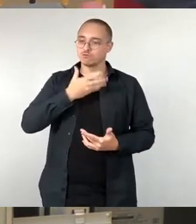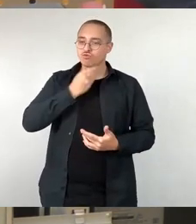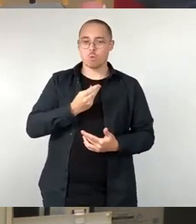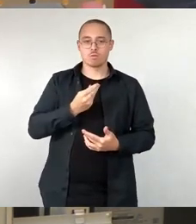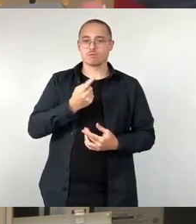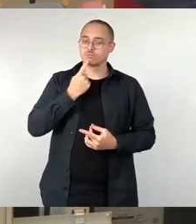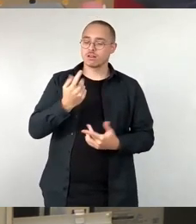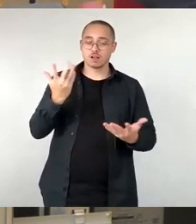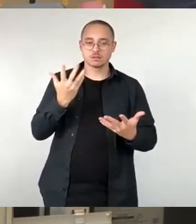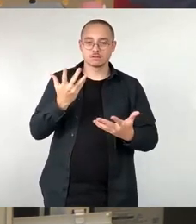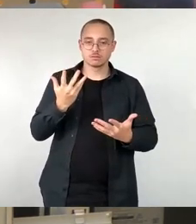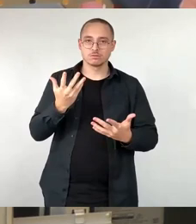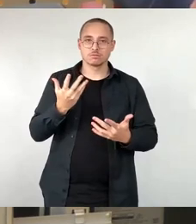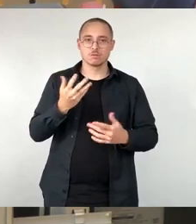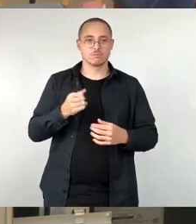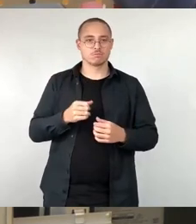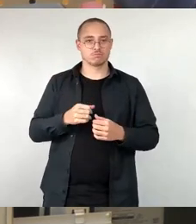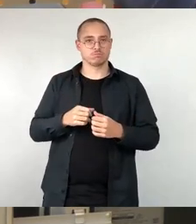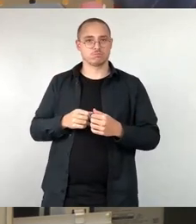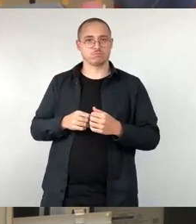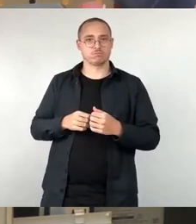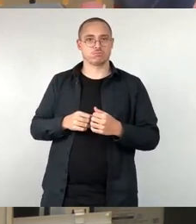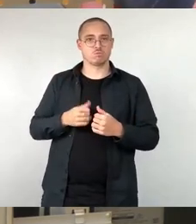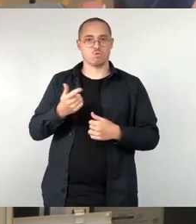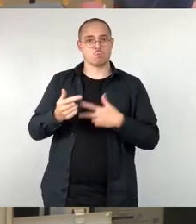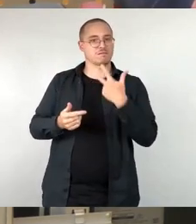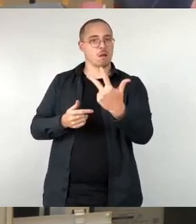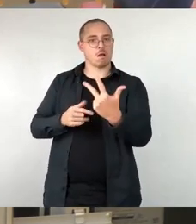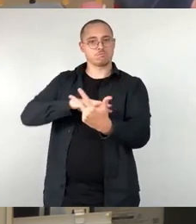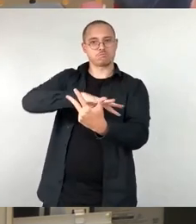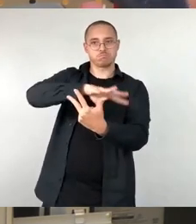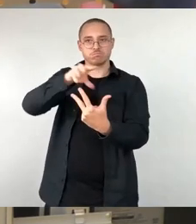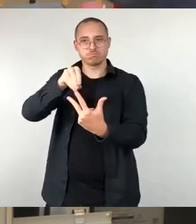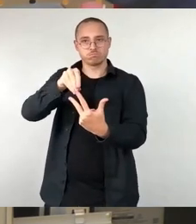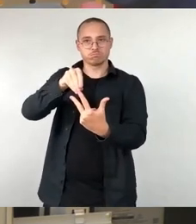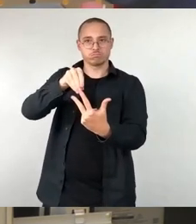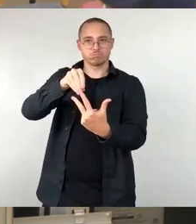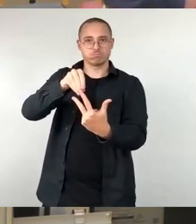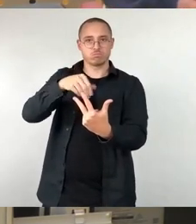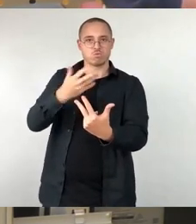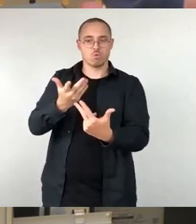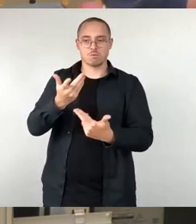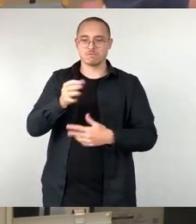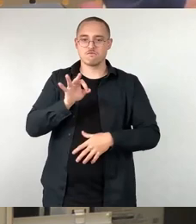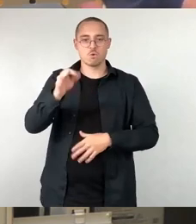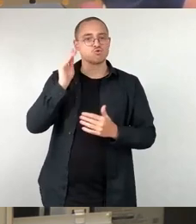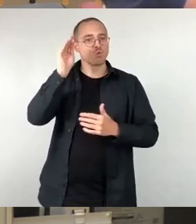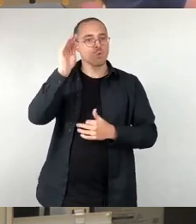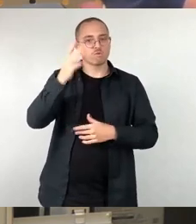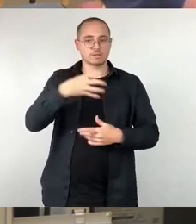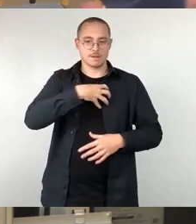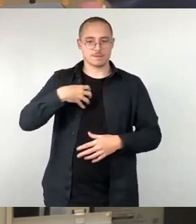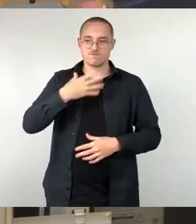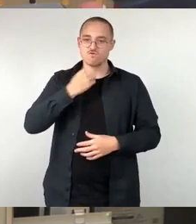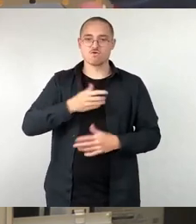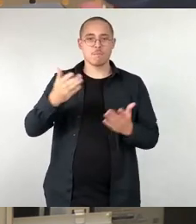drei Dingen im Dreiklang, wie wir jetzt in Zukunft Dresden klimaneutral lernen und dann